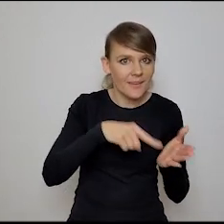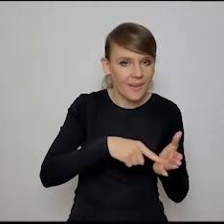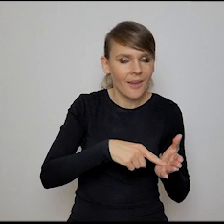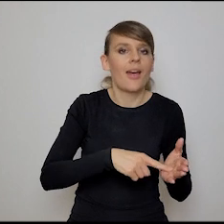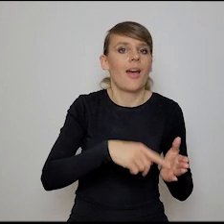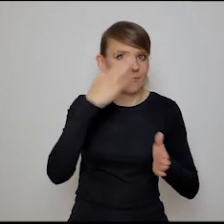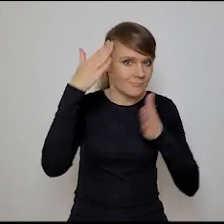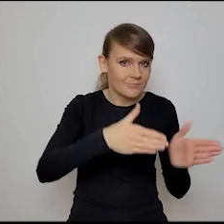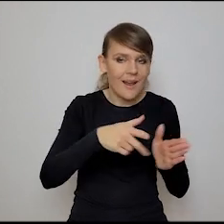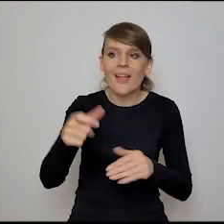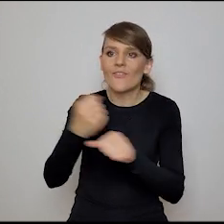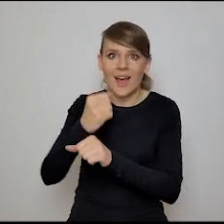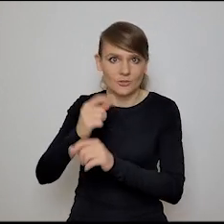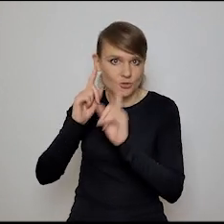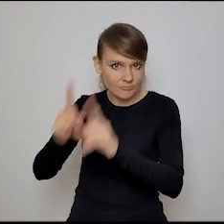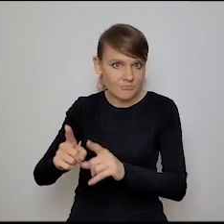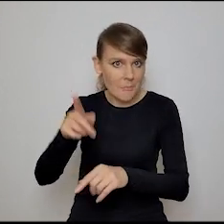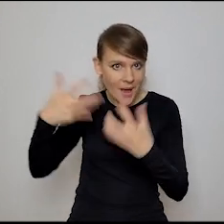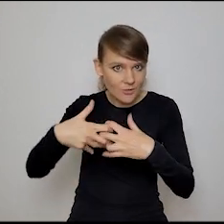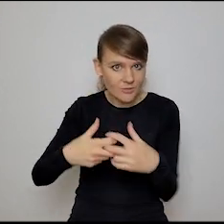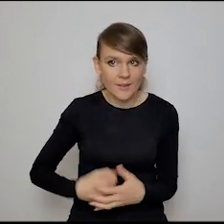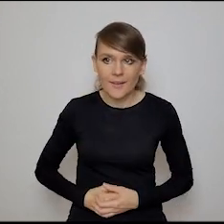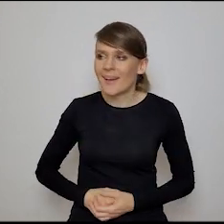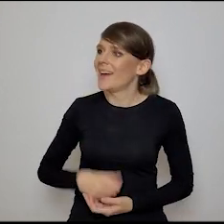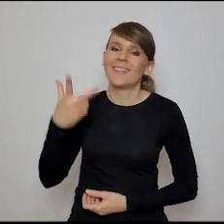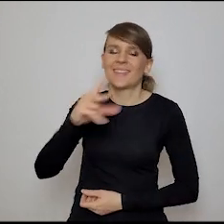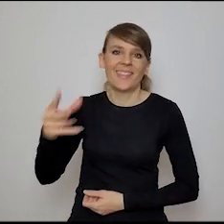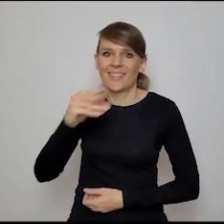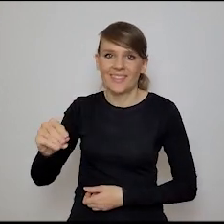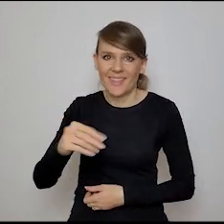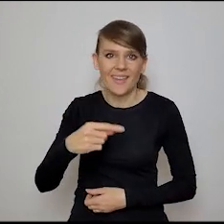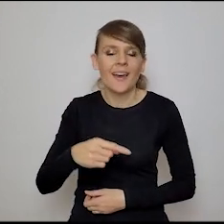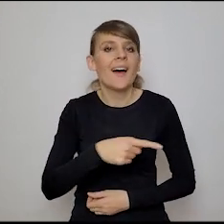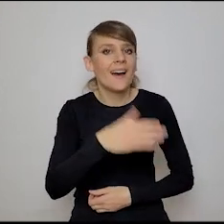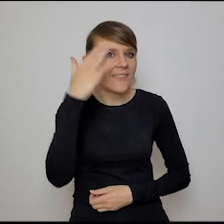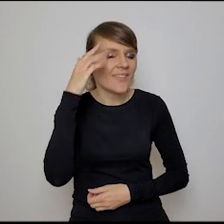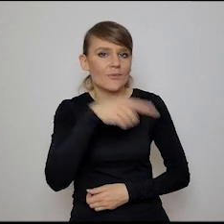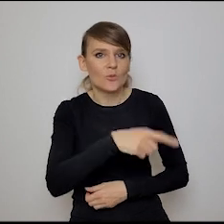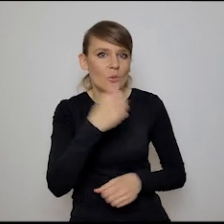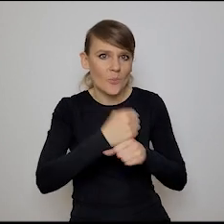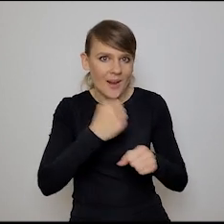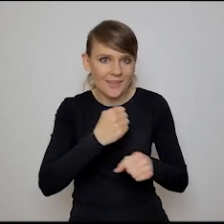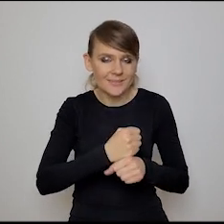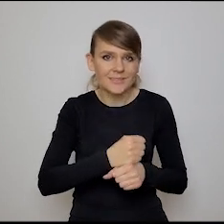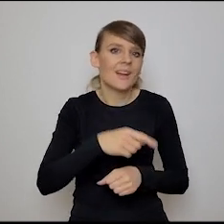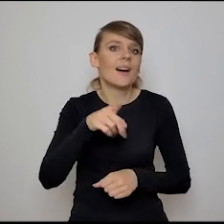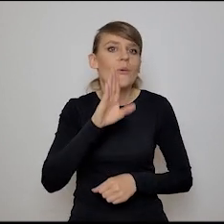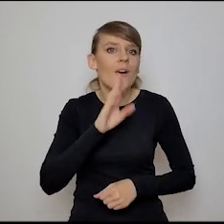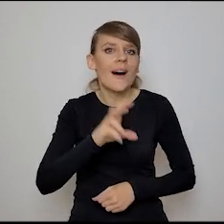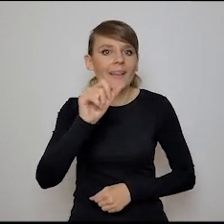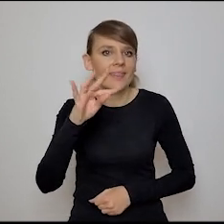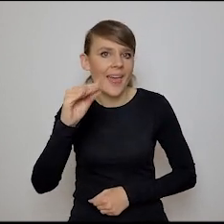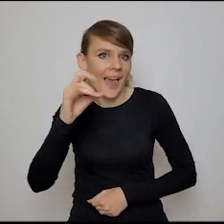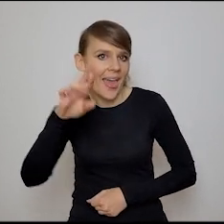maszyną i zamknąć całą wiedzę? Nie, Myślę, że my musimy mieć... Nie, nie. Myślę, że musimy mieć... Heidegger, który mówił, że